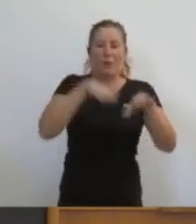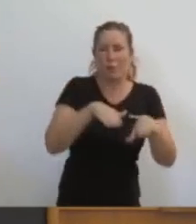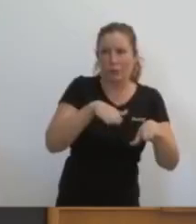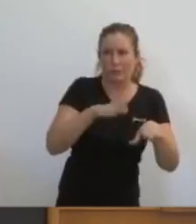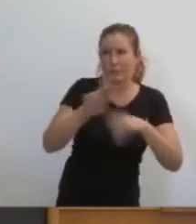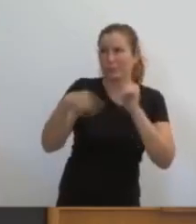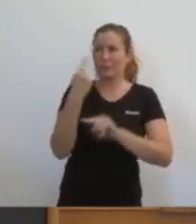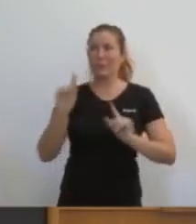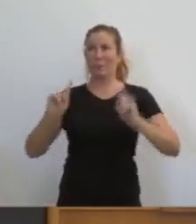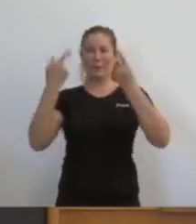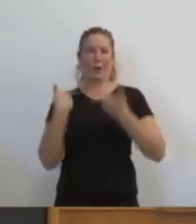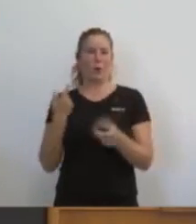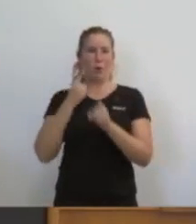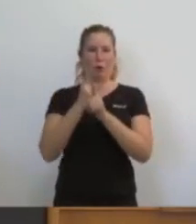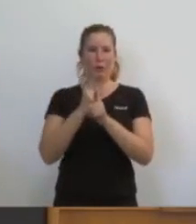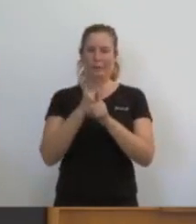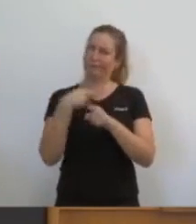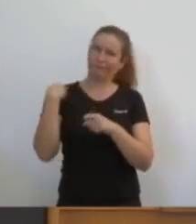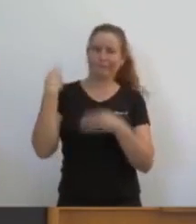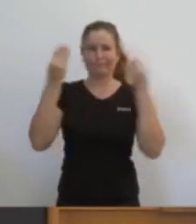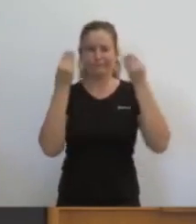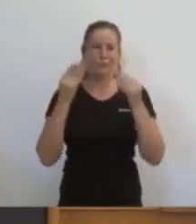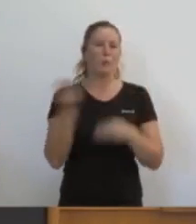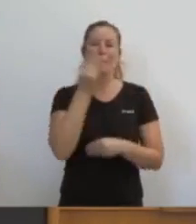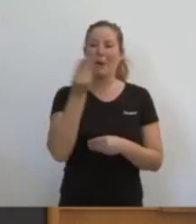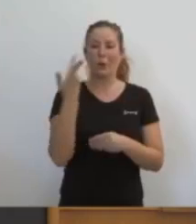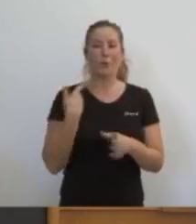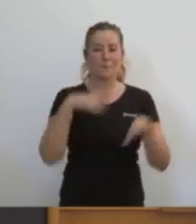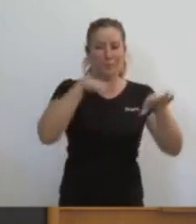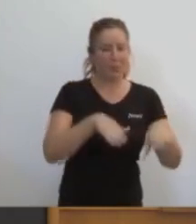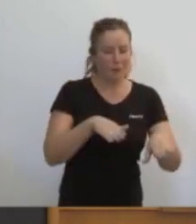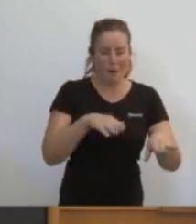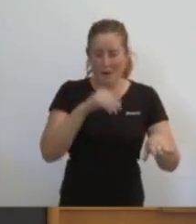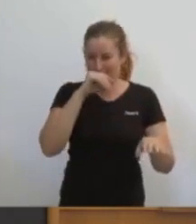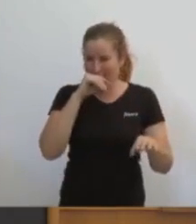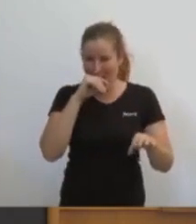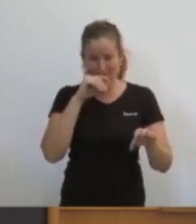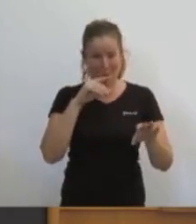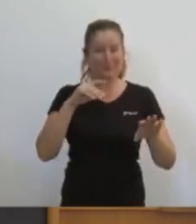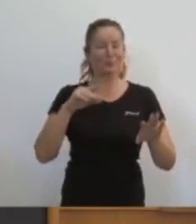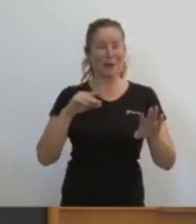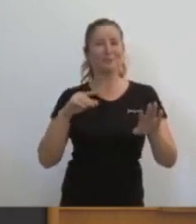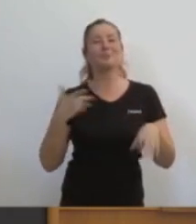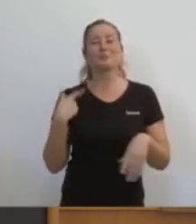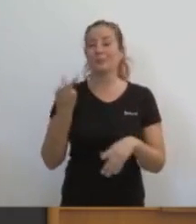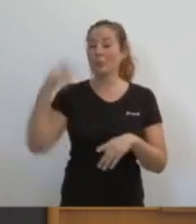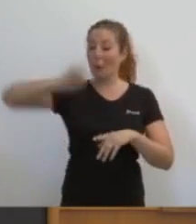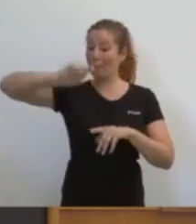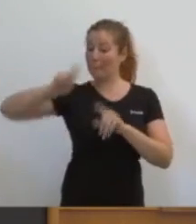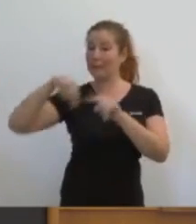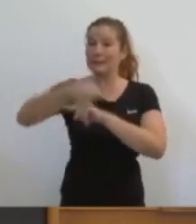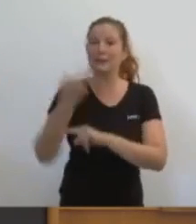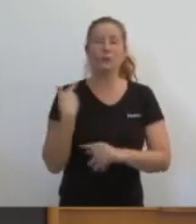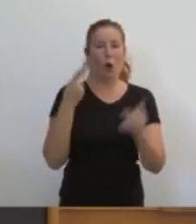i votar a favor, perquè el va obligar el diputat a les hores de Ciudadanos, treuen pit i diu que és que ell està investigant. Uns mesos després de